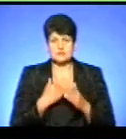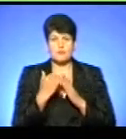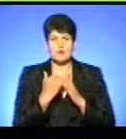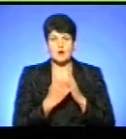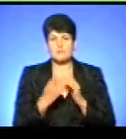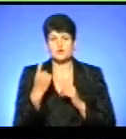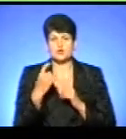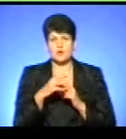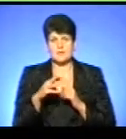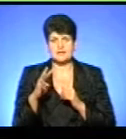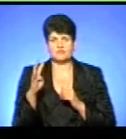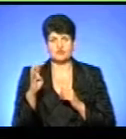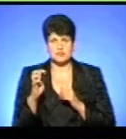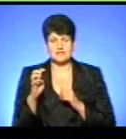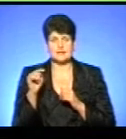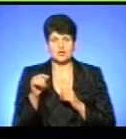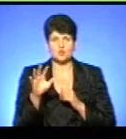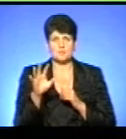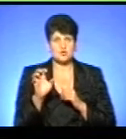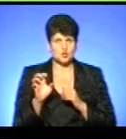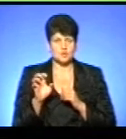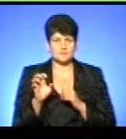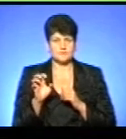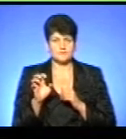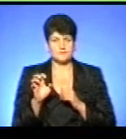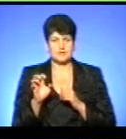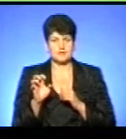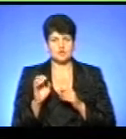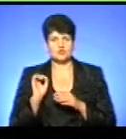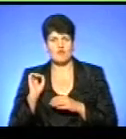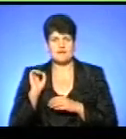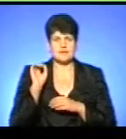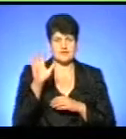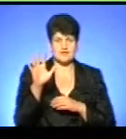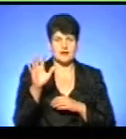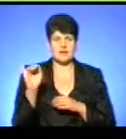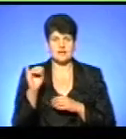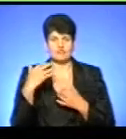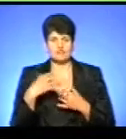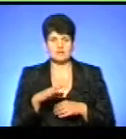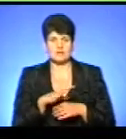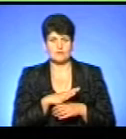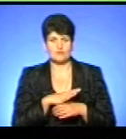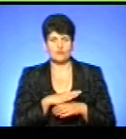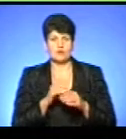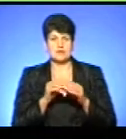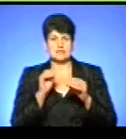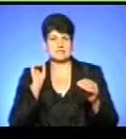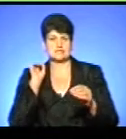100 метрів, 400-1500 на штовхані ядра і вже відбувся змагання з метання спеса.